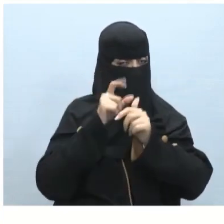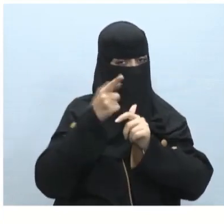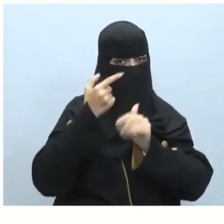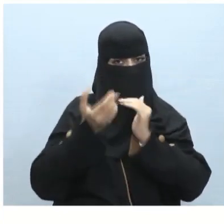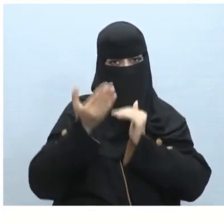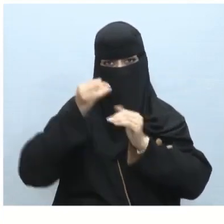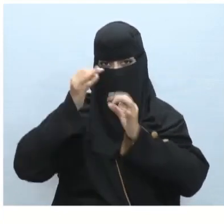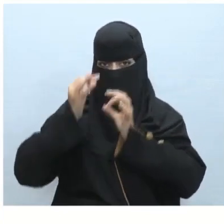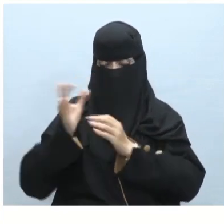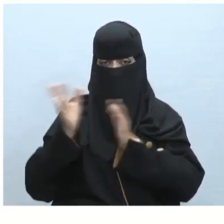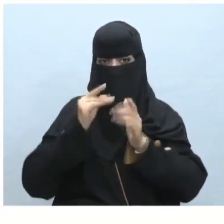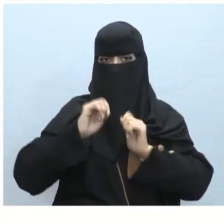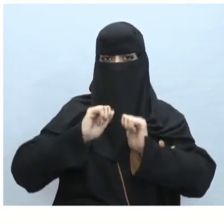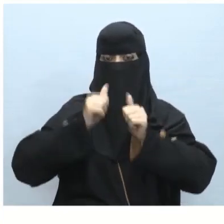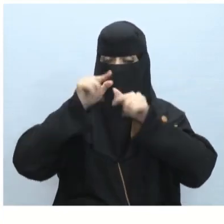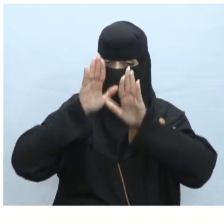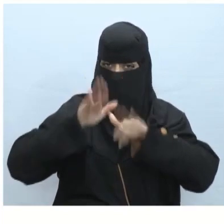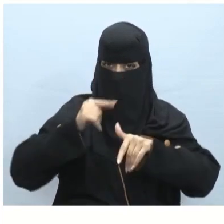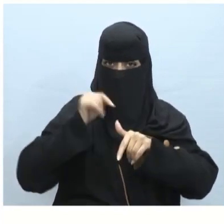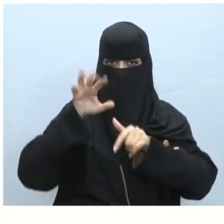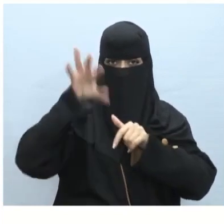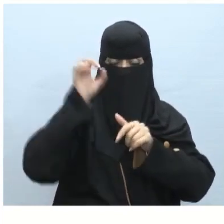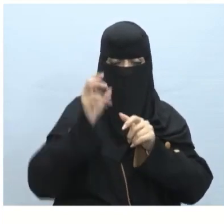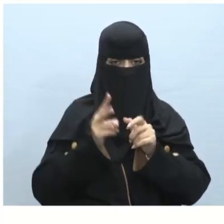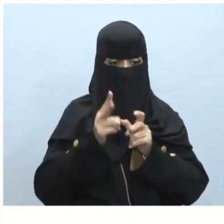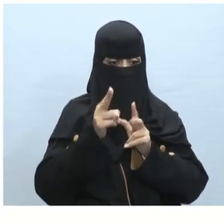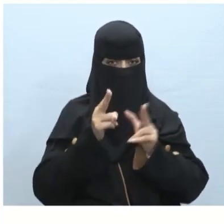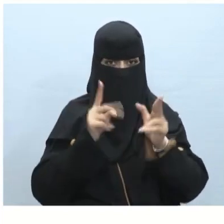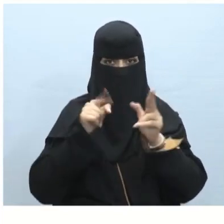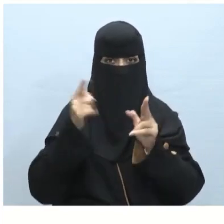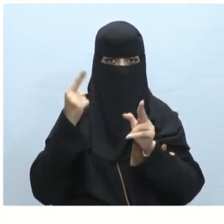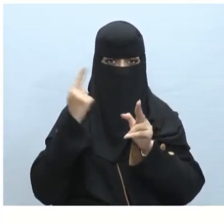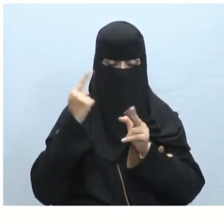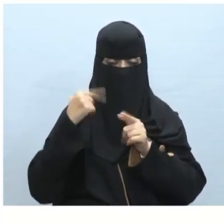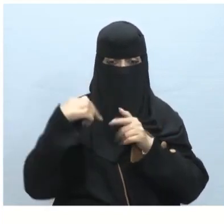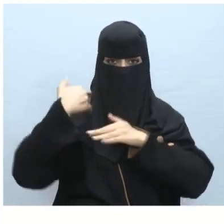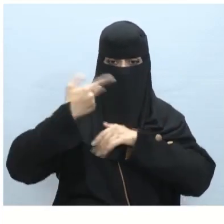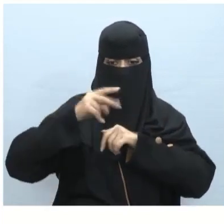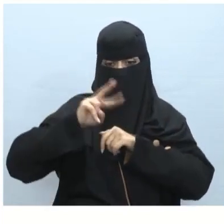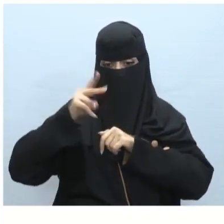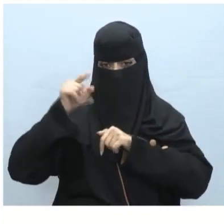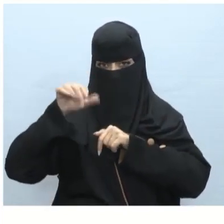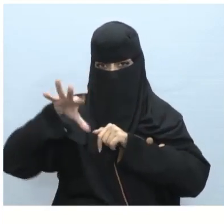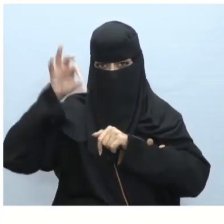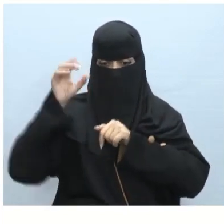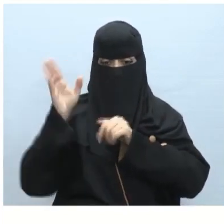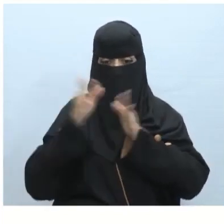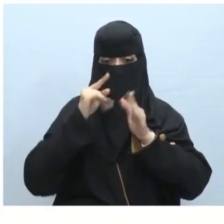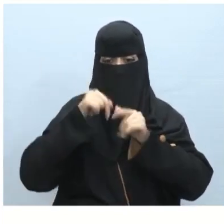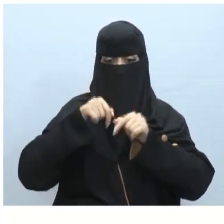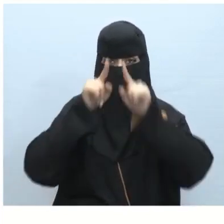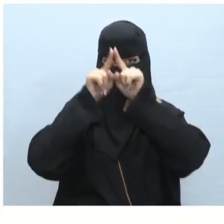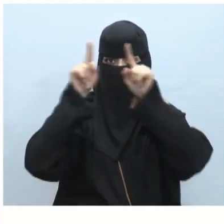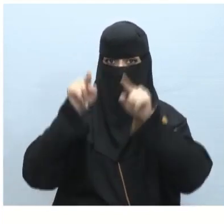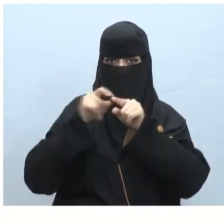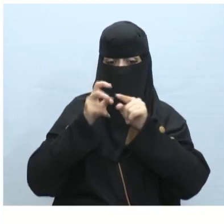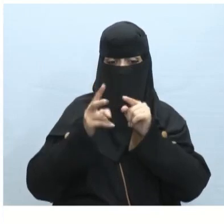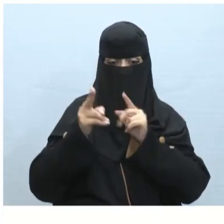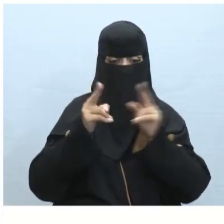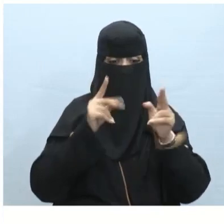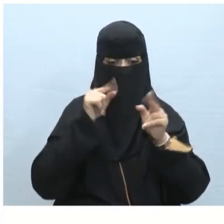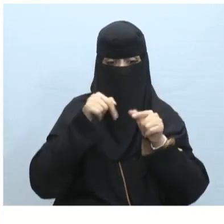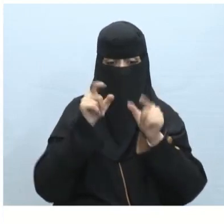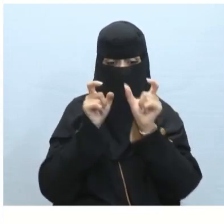كما ذكرنا أيضا تستطيع اقتطاع الصوت بعد الضغط على الأيقونة ستظهر نافذة اقتطاع الصوت